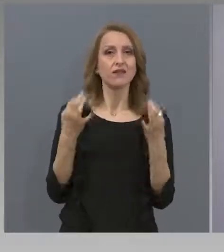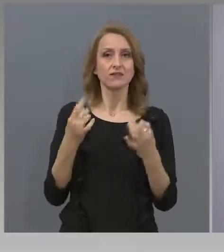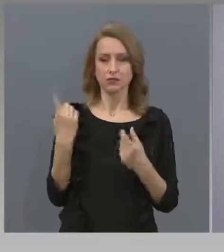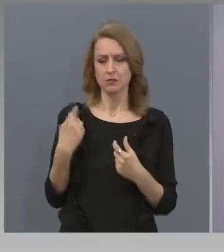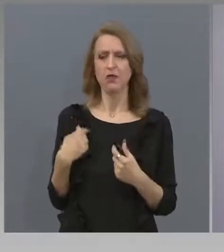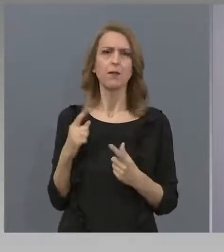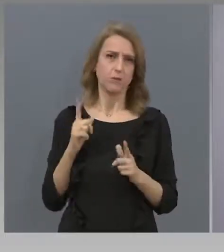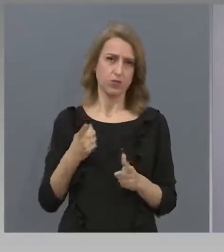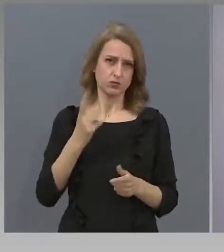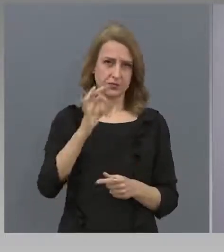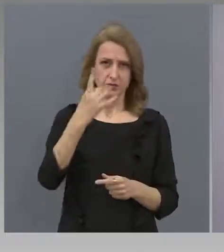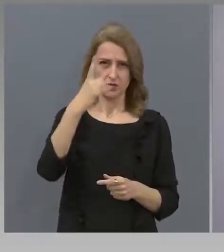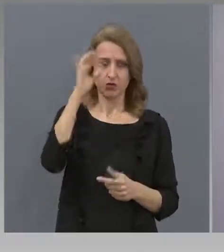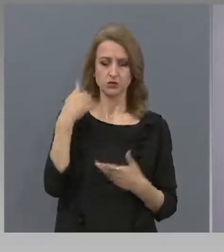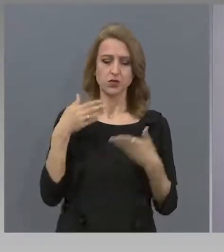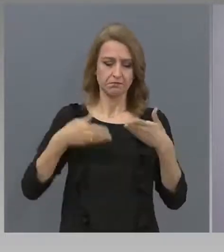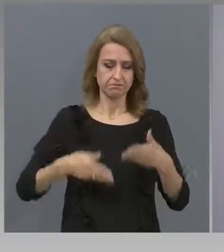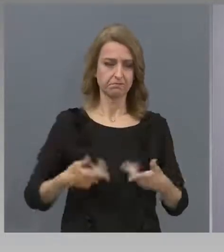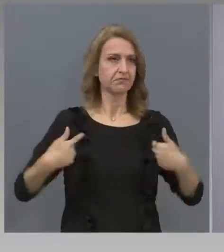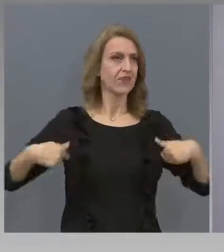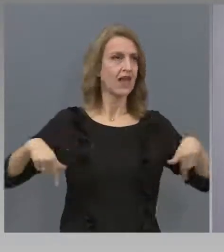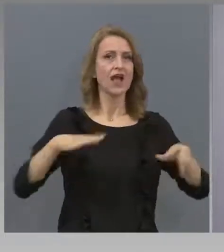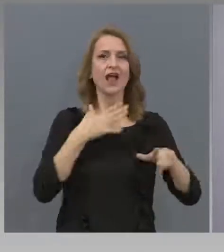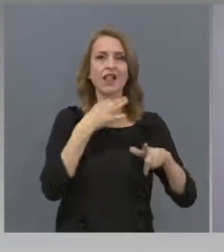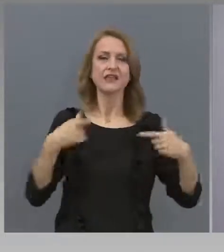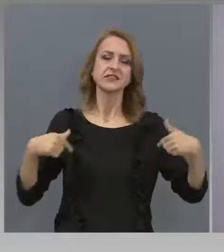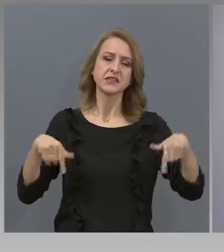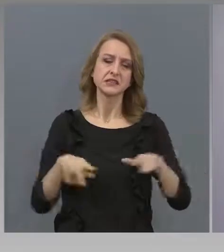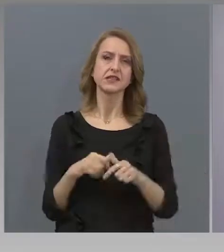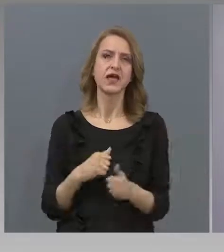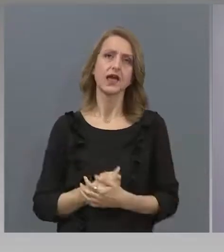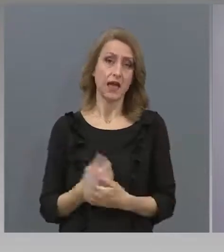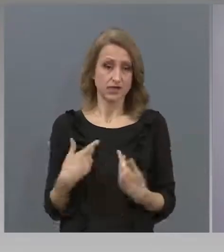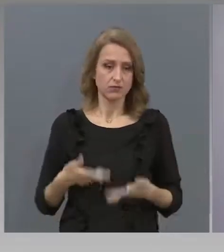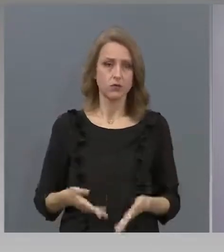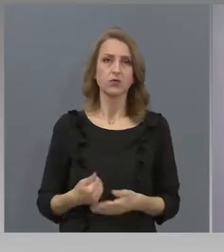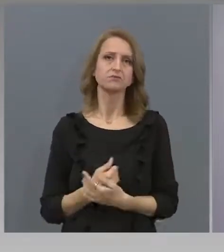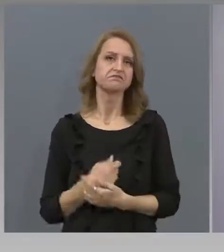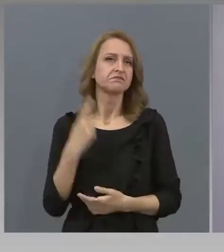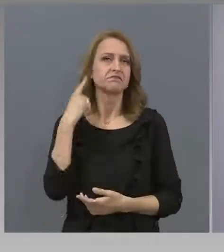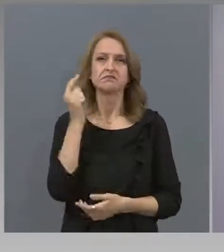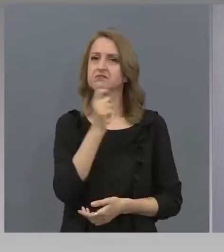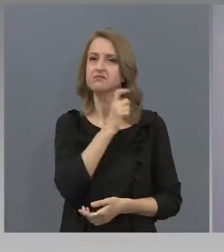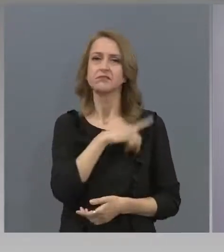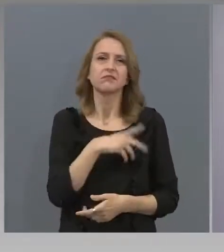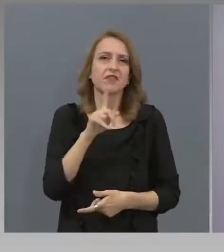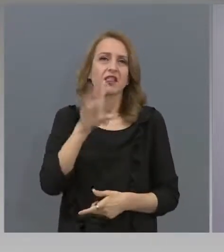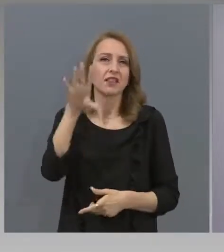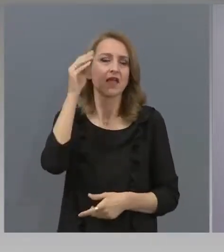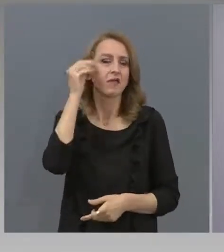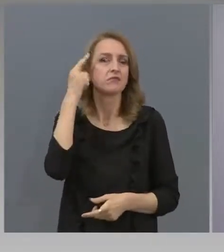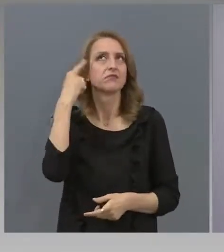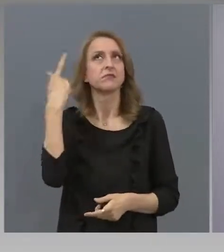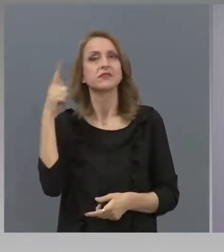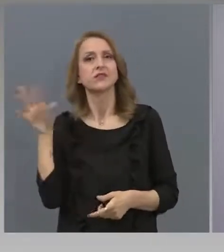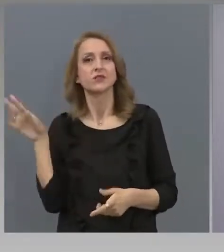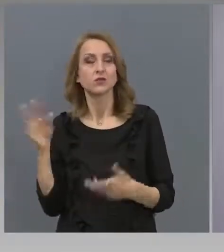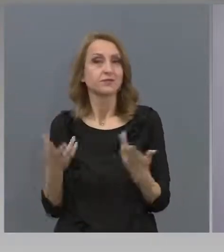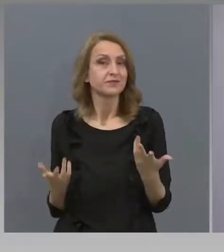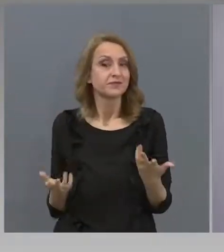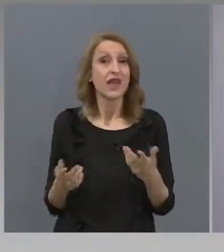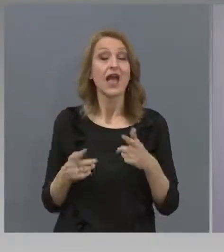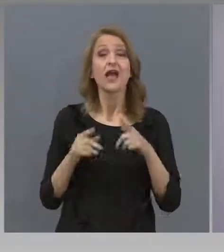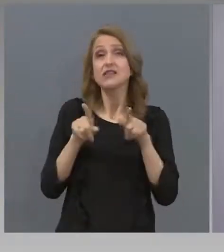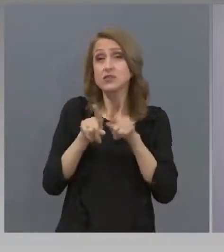може да присъства в класната стая, но да не е ангажиран, да се е самоизключил. По същия начин, ако един ученик в момента присъства в синхронна форма на